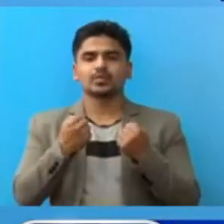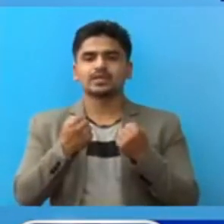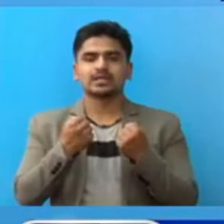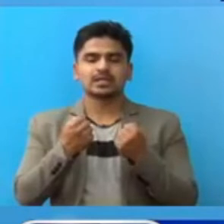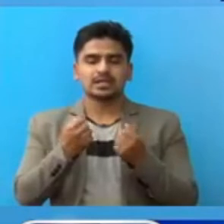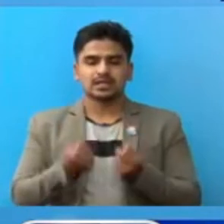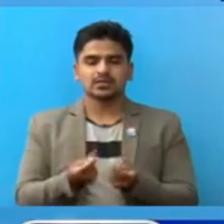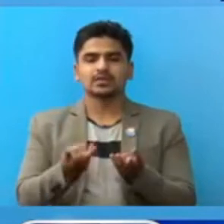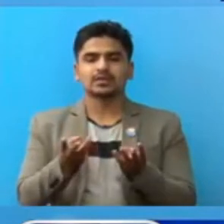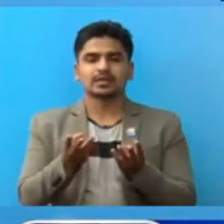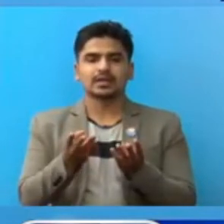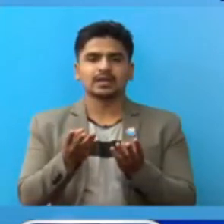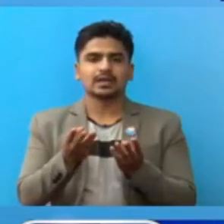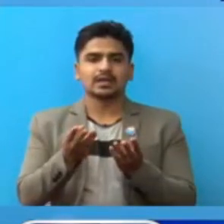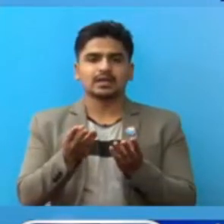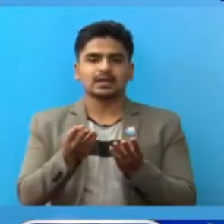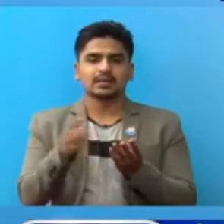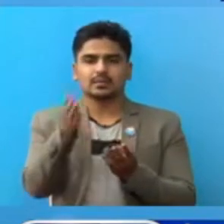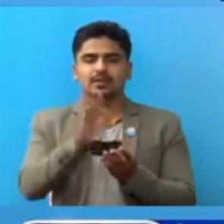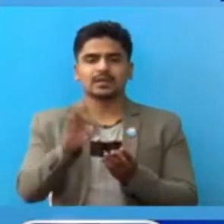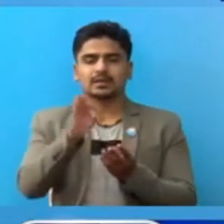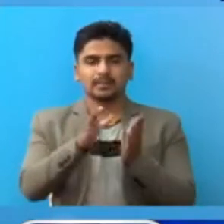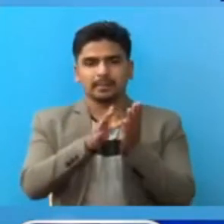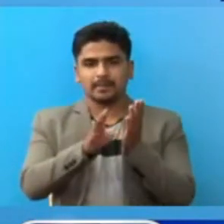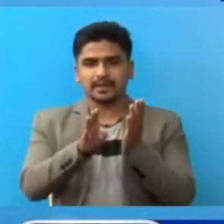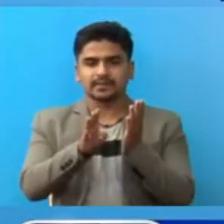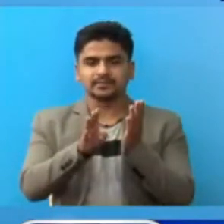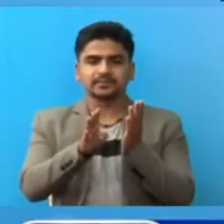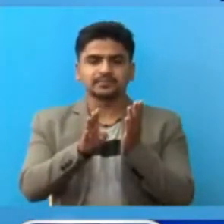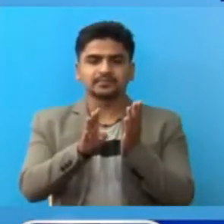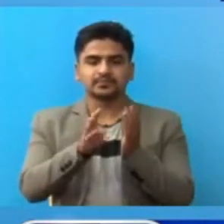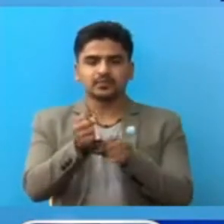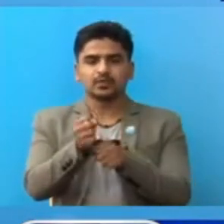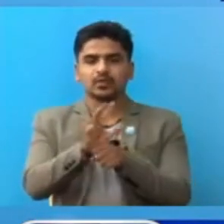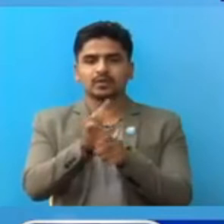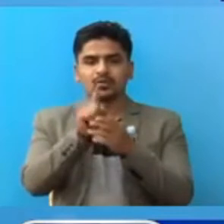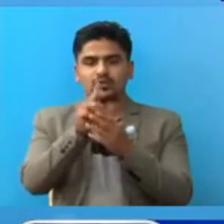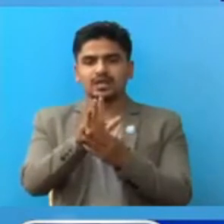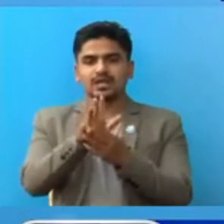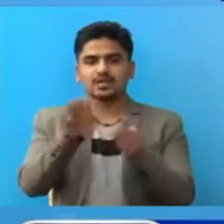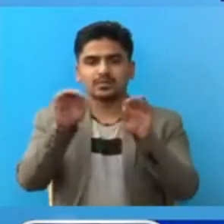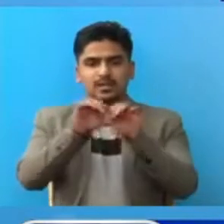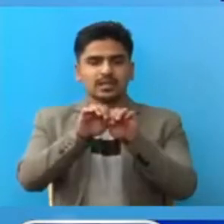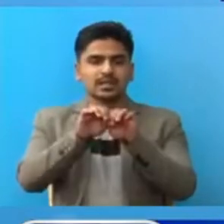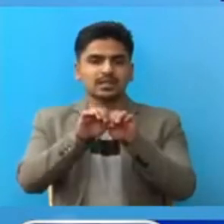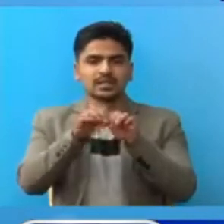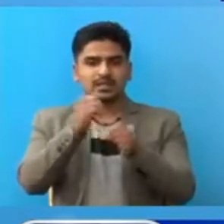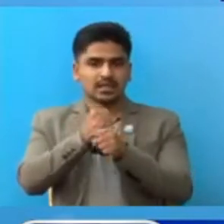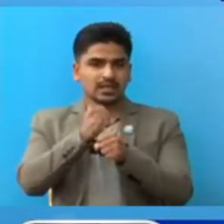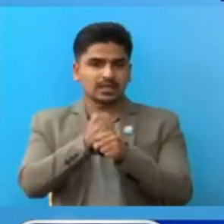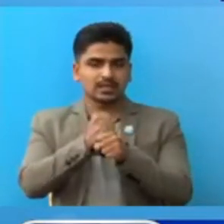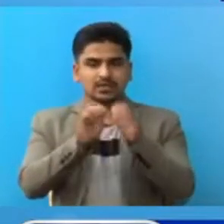जन्संख्या मंत्राले द्वारा कोविड उन्नाईस सम्मंदे कार्य